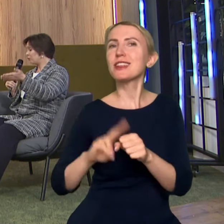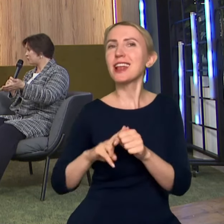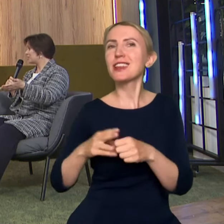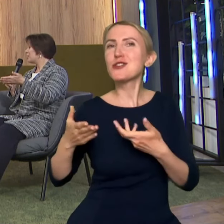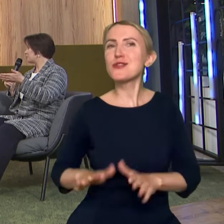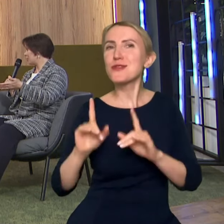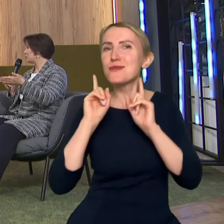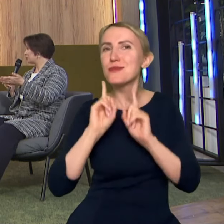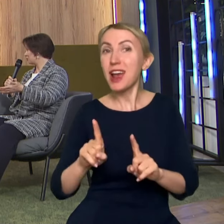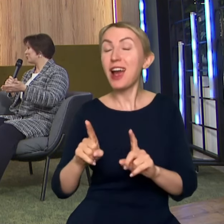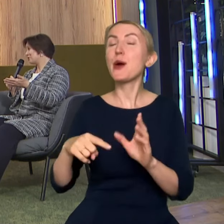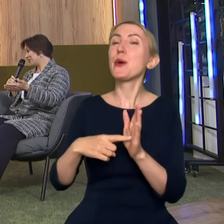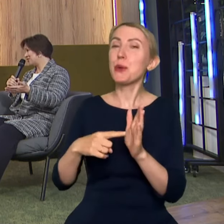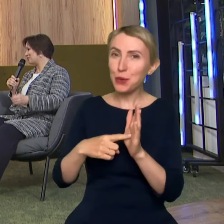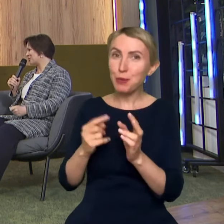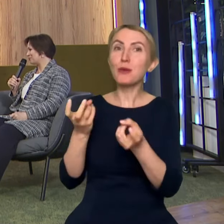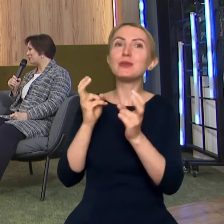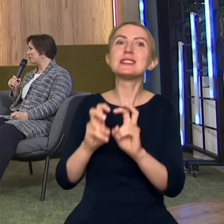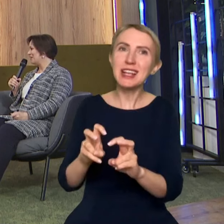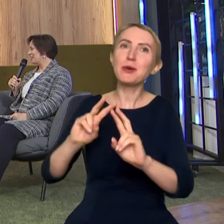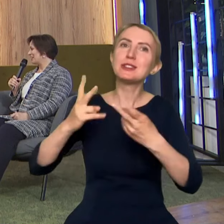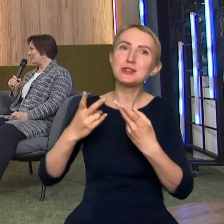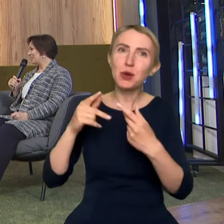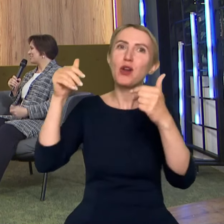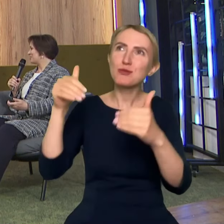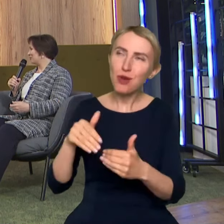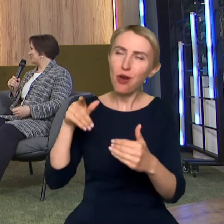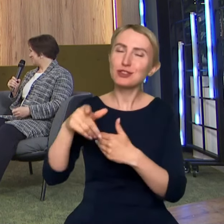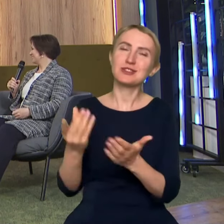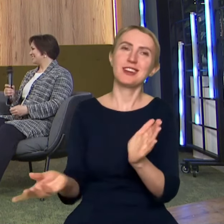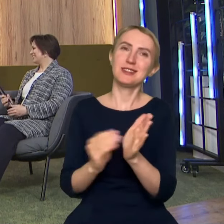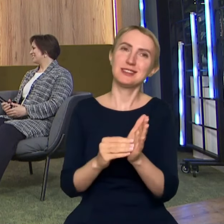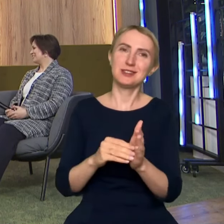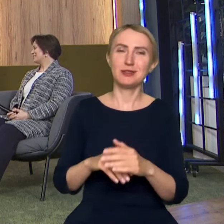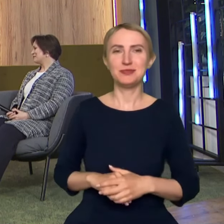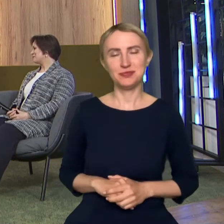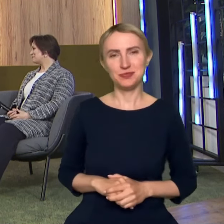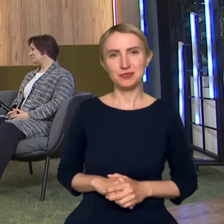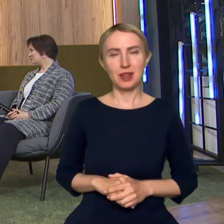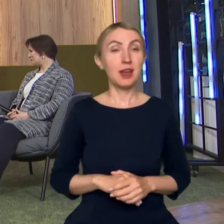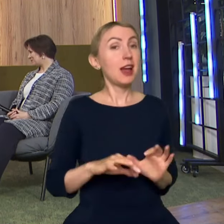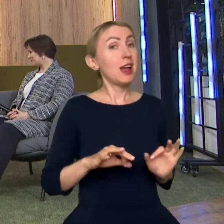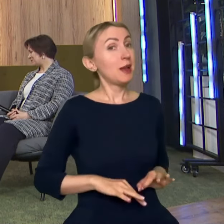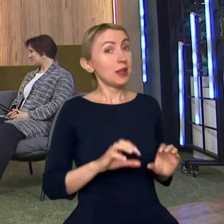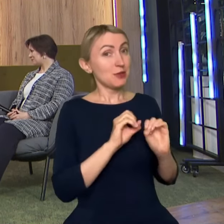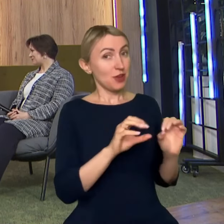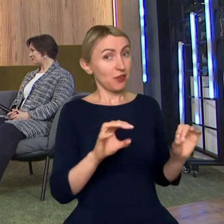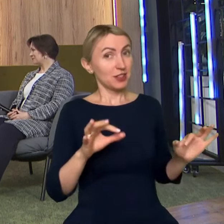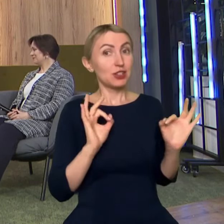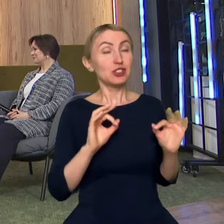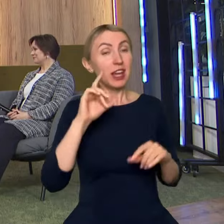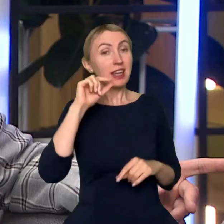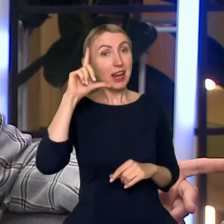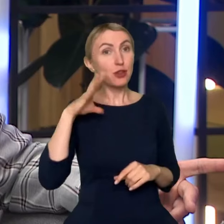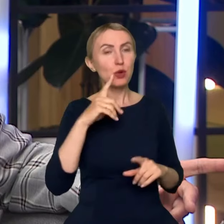urodzenia. wówczas powstało źródło, które faktycznie można było zacytować. Pani profesor, dzisiaj rano rozmawiałem